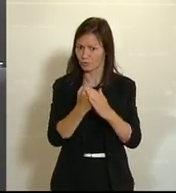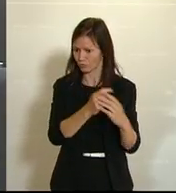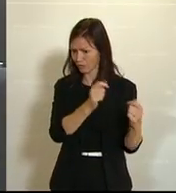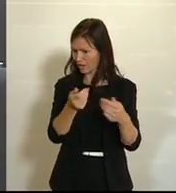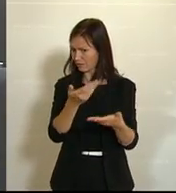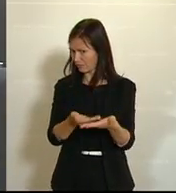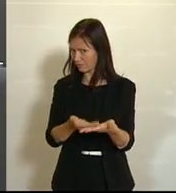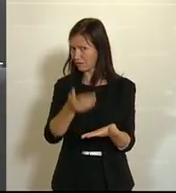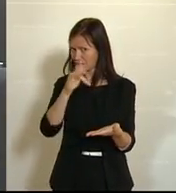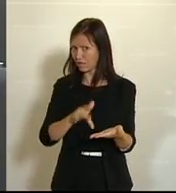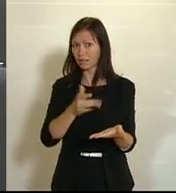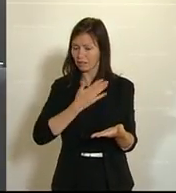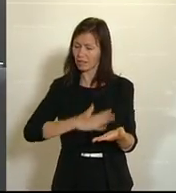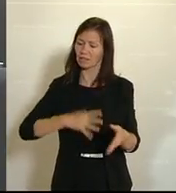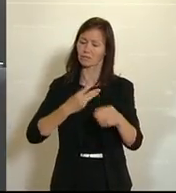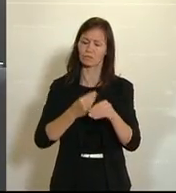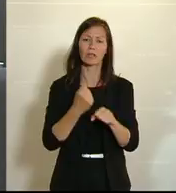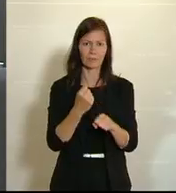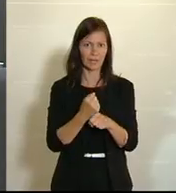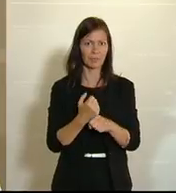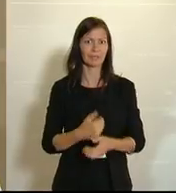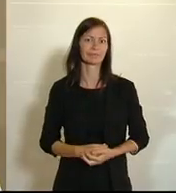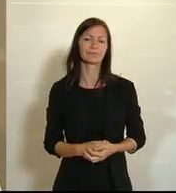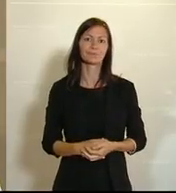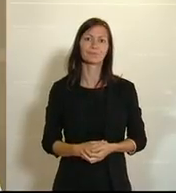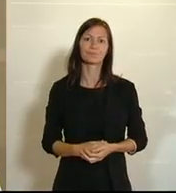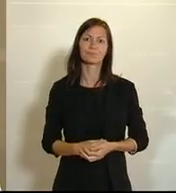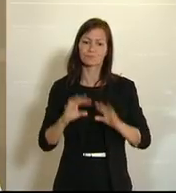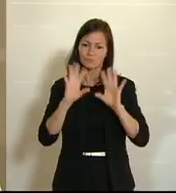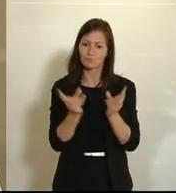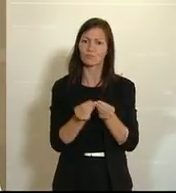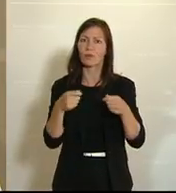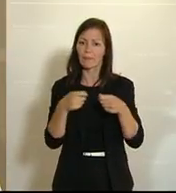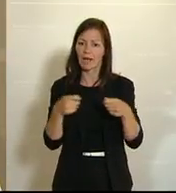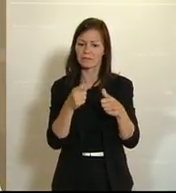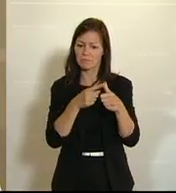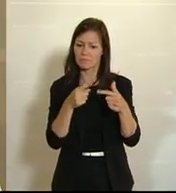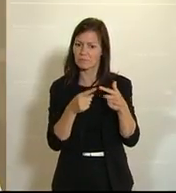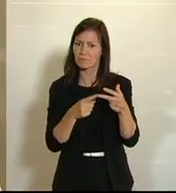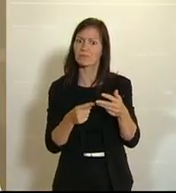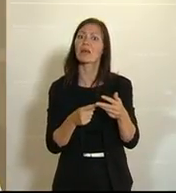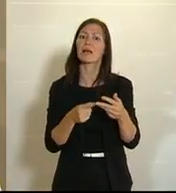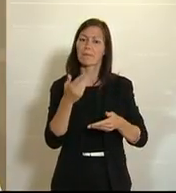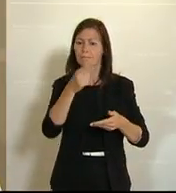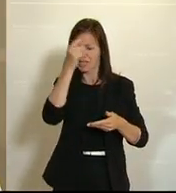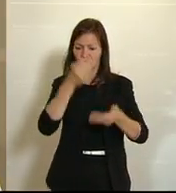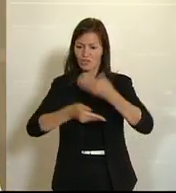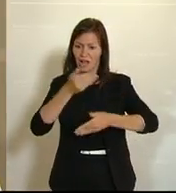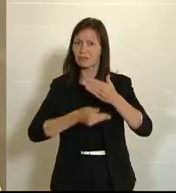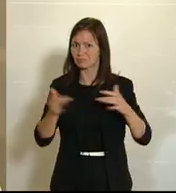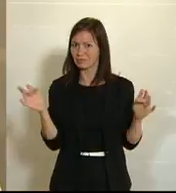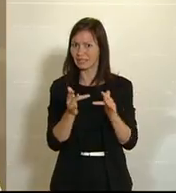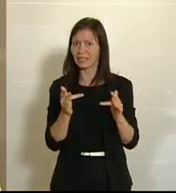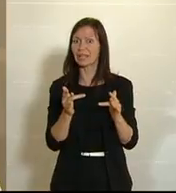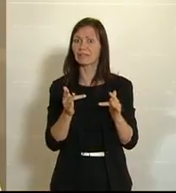Antrag und arbeiten da gerne zusammen. Umfassende Maßnahmen gegen Menschenhandel enthält auch unser Antrag zur